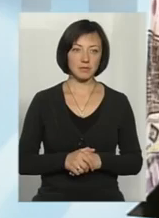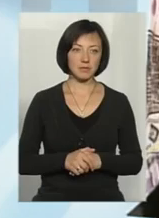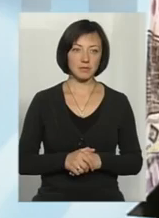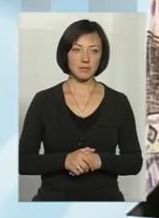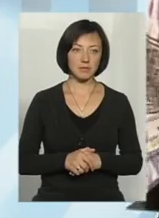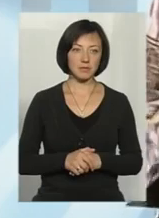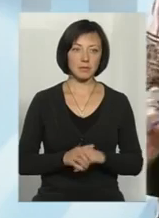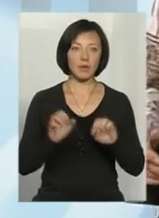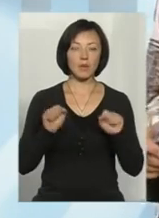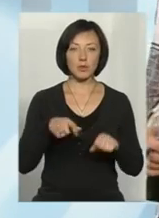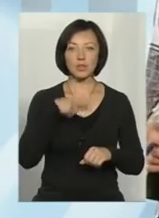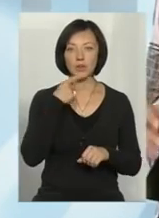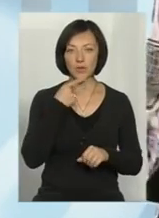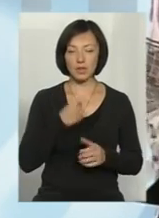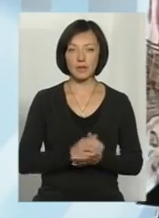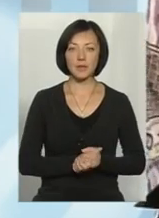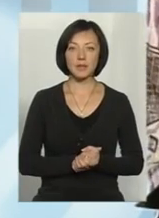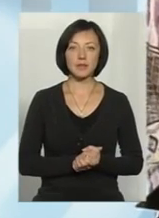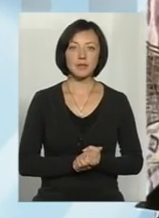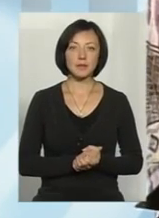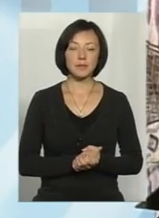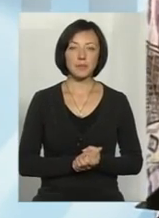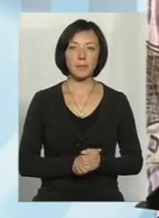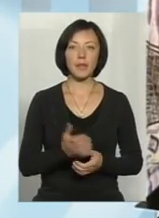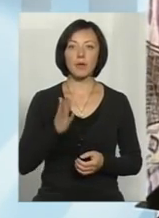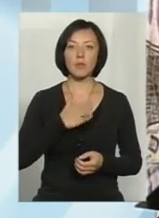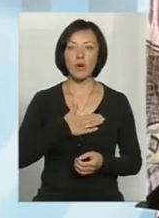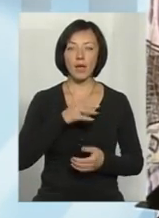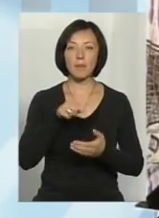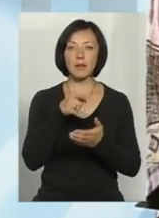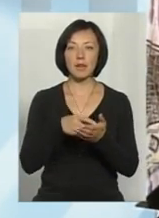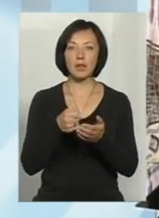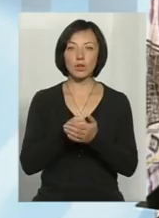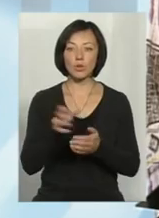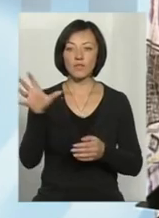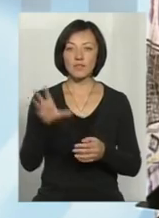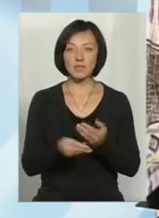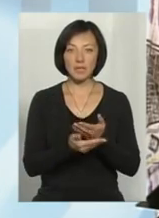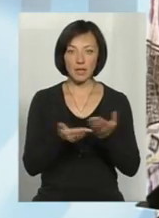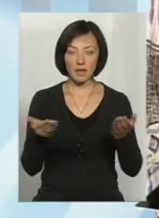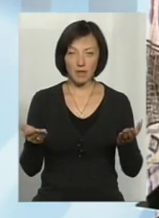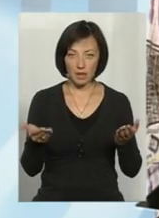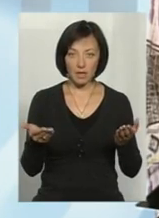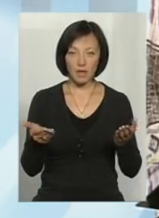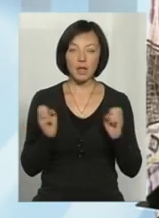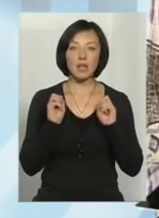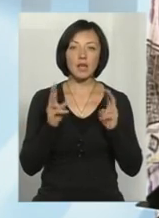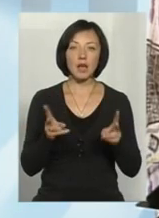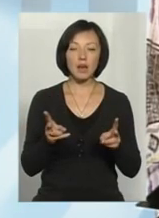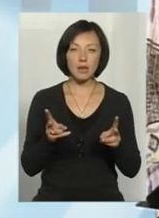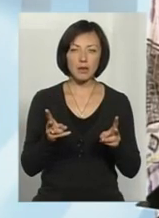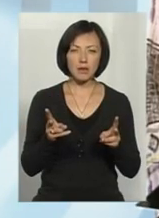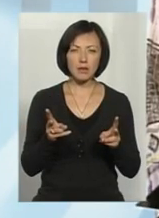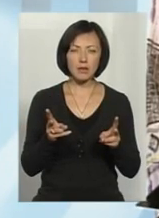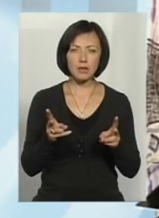Алло, можна говорити, так? Так, ми вас чуємо, говоріть, будь ласка. Мене питання, в принципі, до всіх присутніх гостей. Яким чином ми віддалися